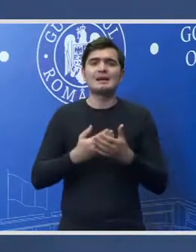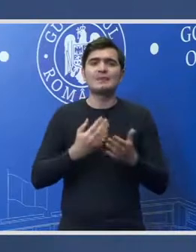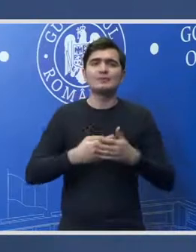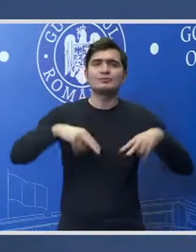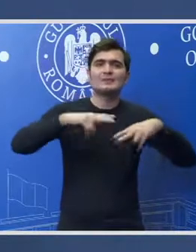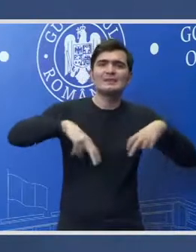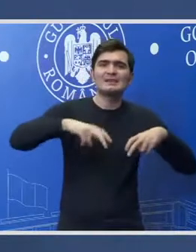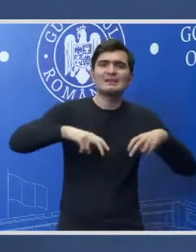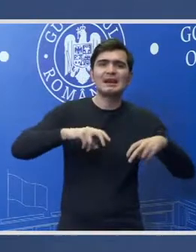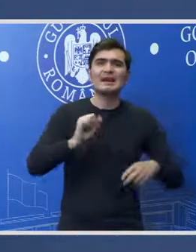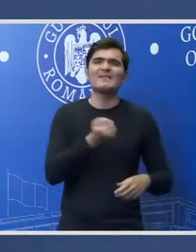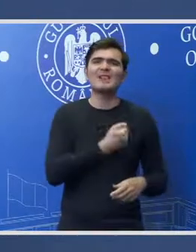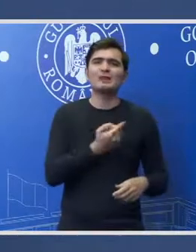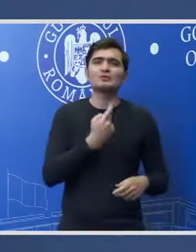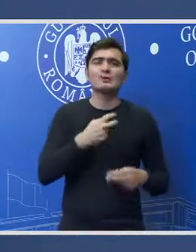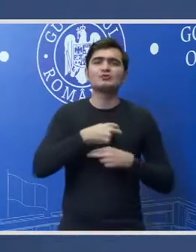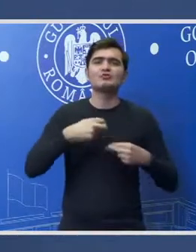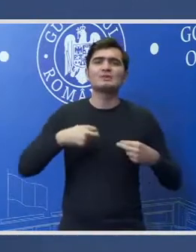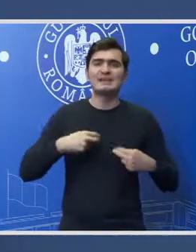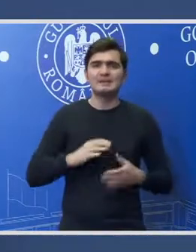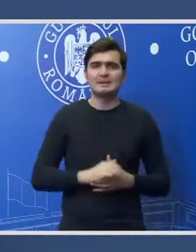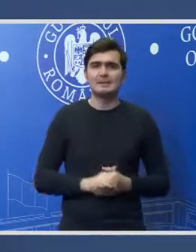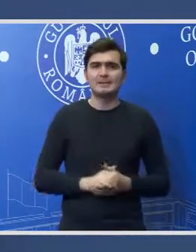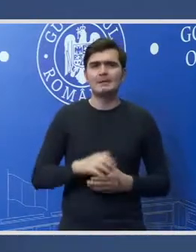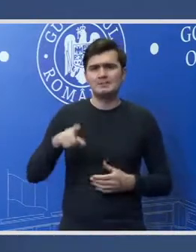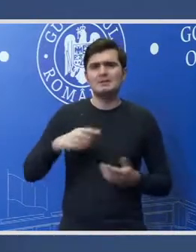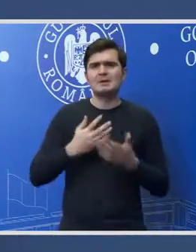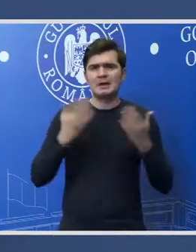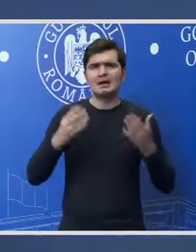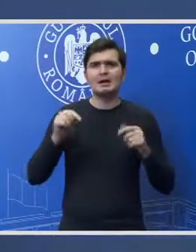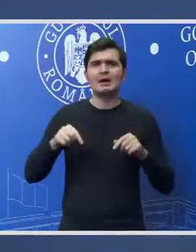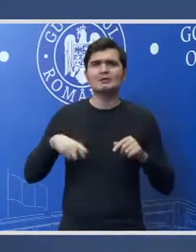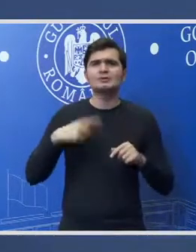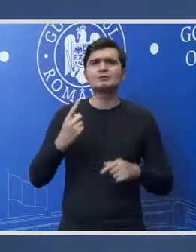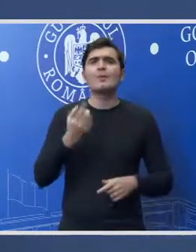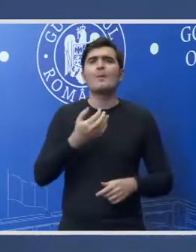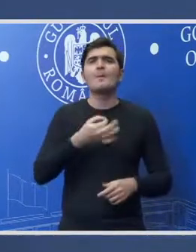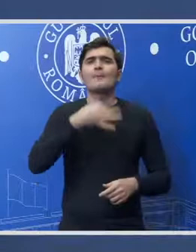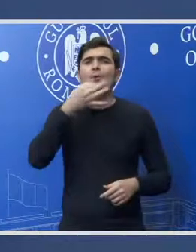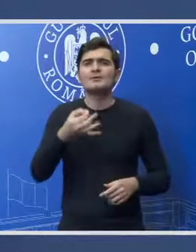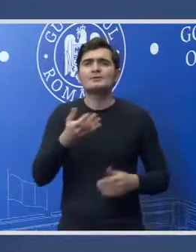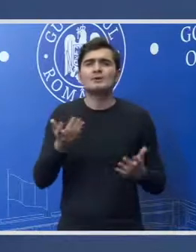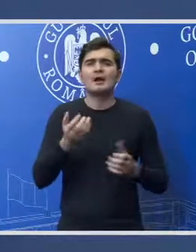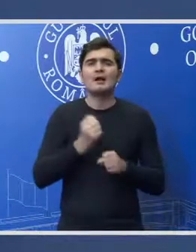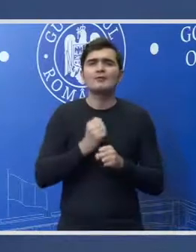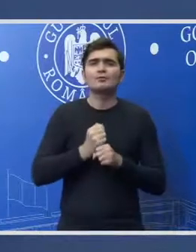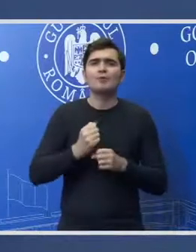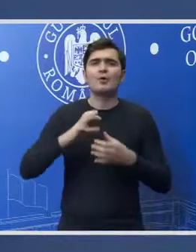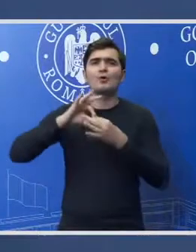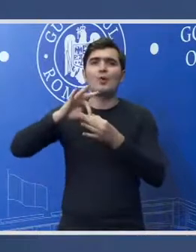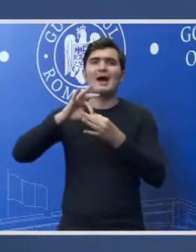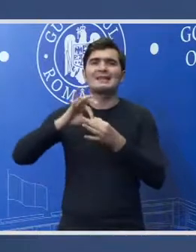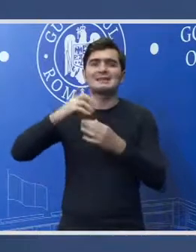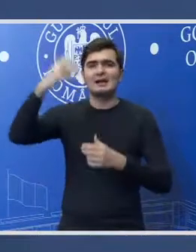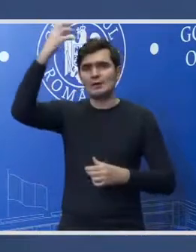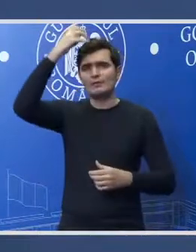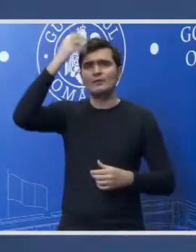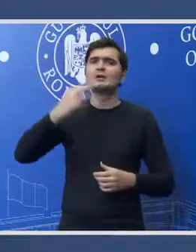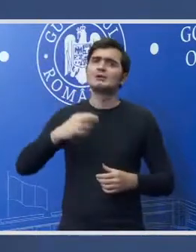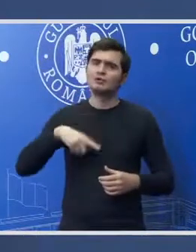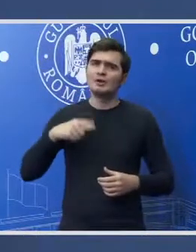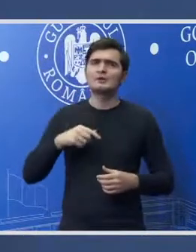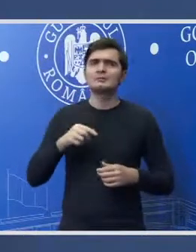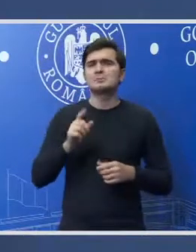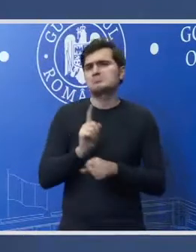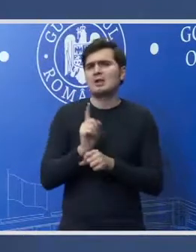justiție. Este clar, aici este o promisiune a coaliției de guvernare, dar este în același timp